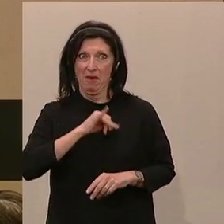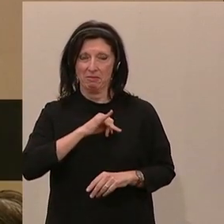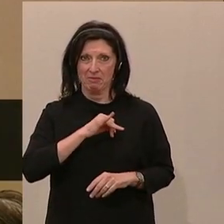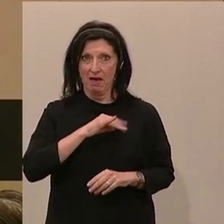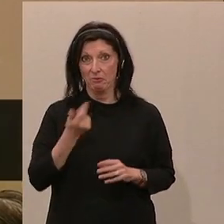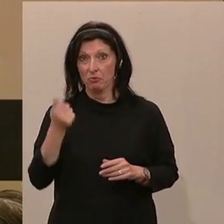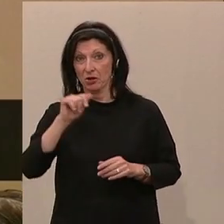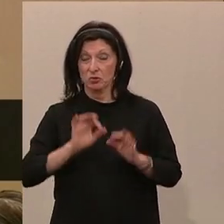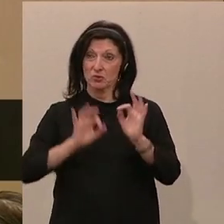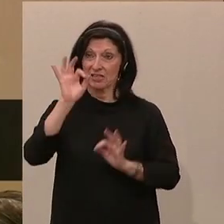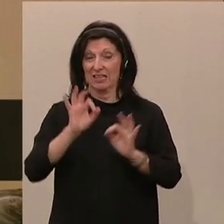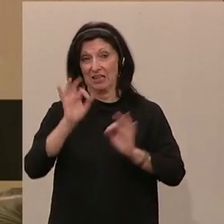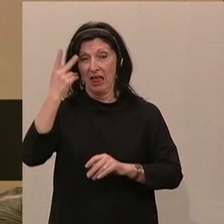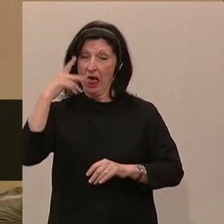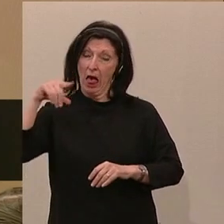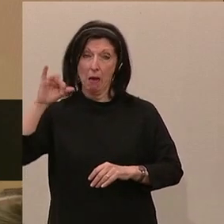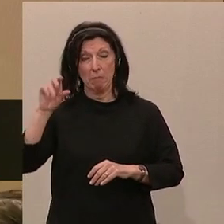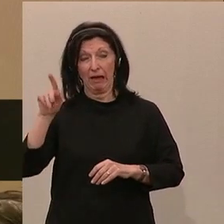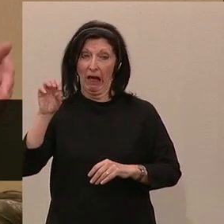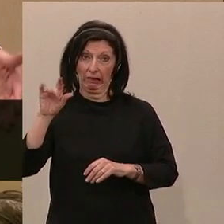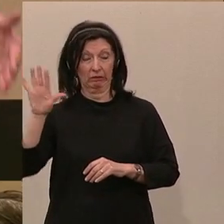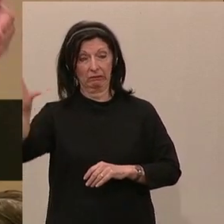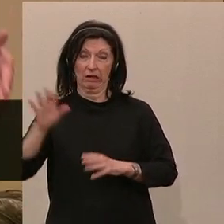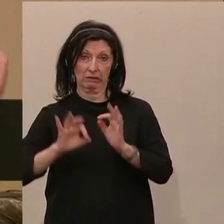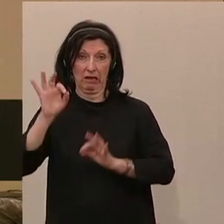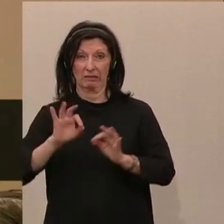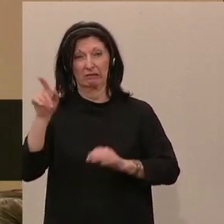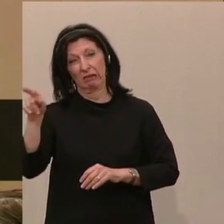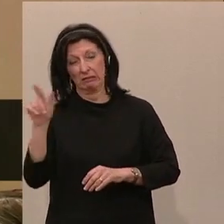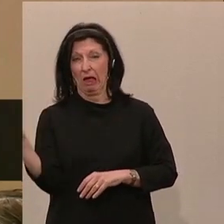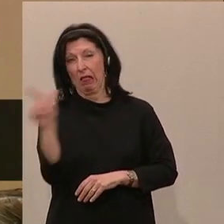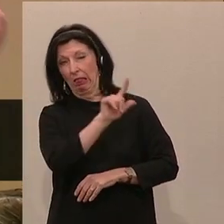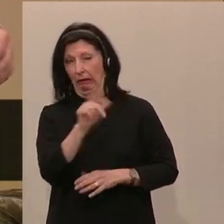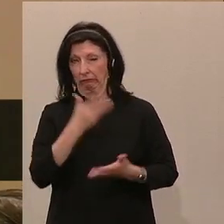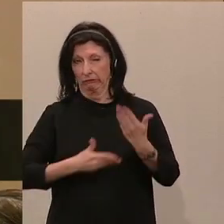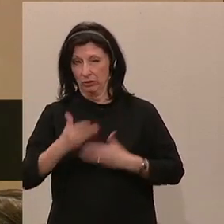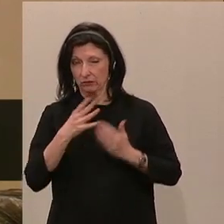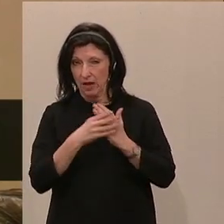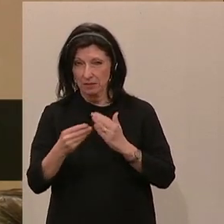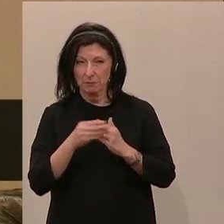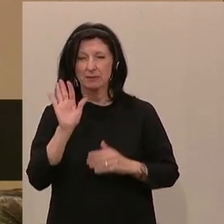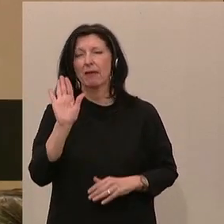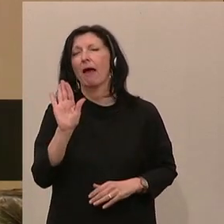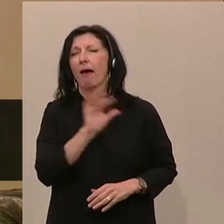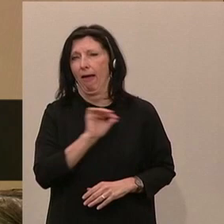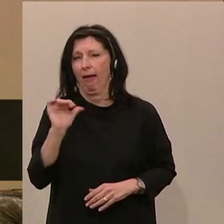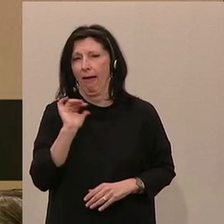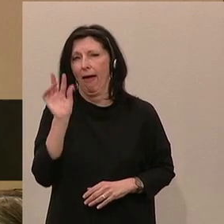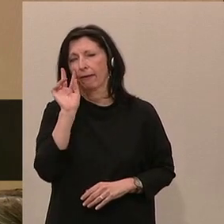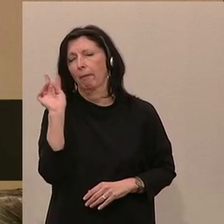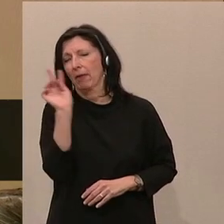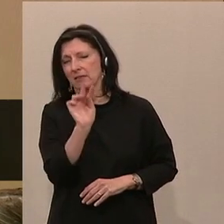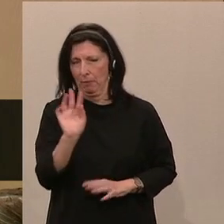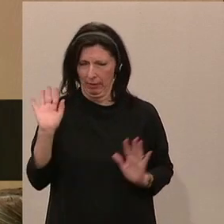einer Statistik vom Herrn Piketty, wo Sie vielleicht auch dazu sagen, dass das ein links-linker Ökonom ist, der halt seine eigene Sichtweise auf die Dinge